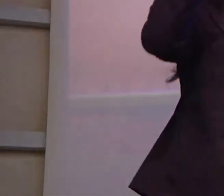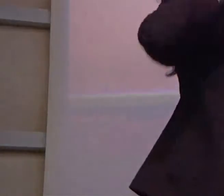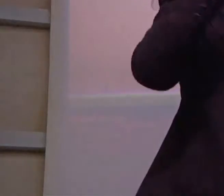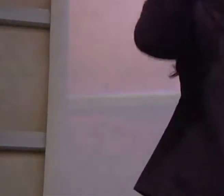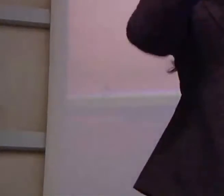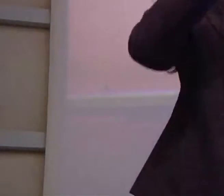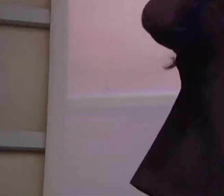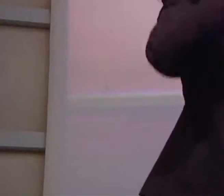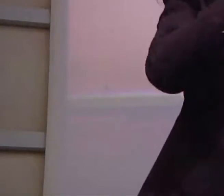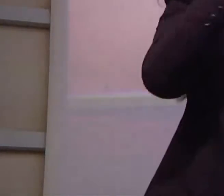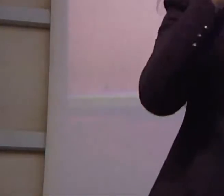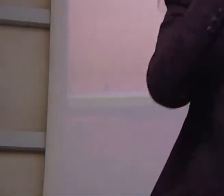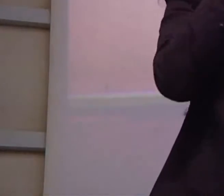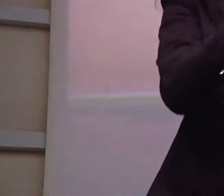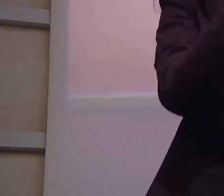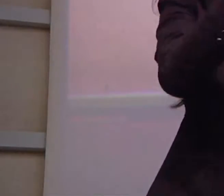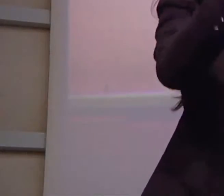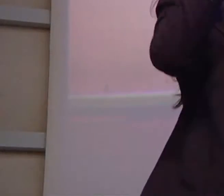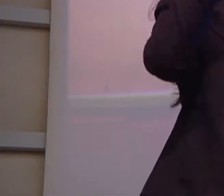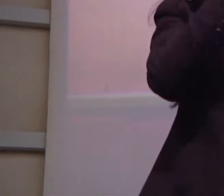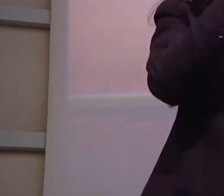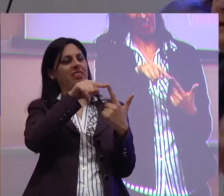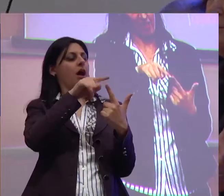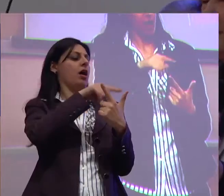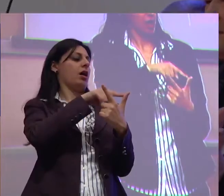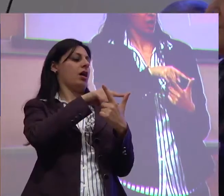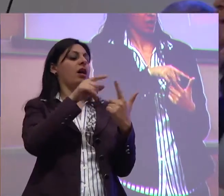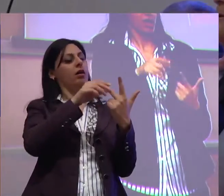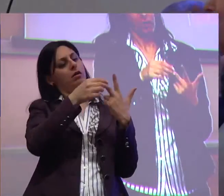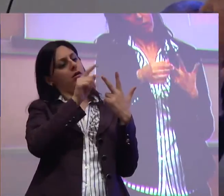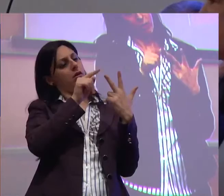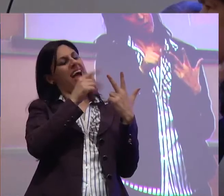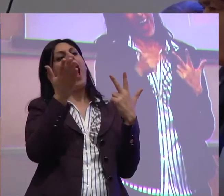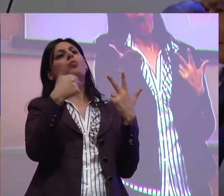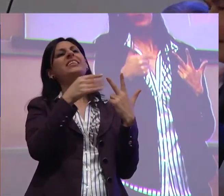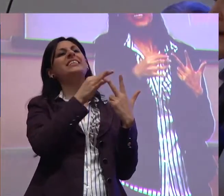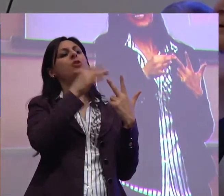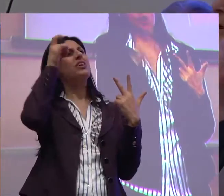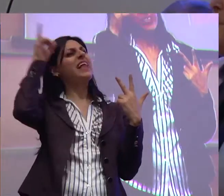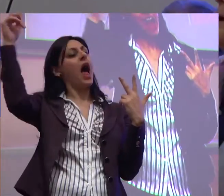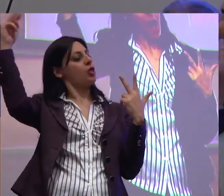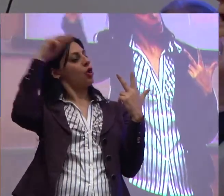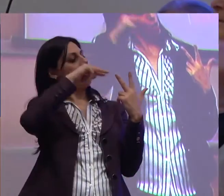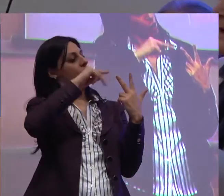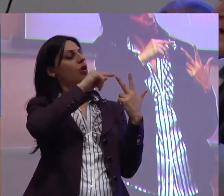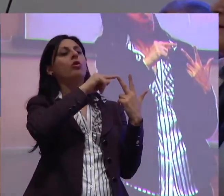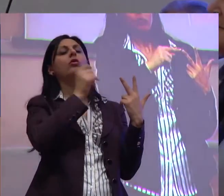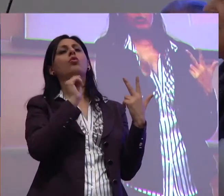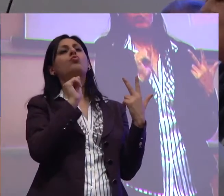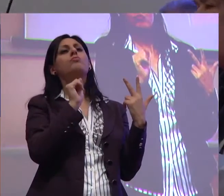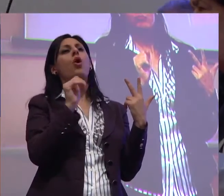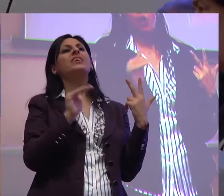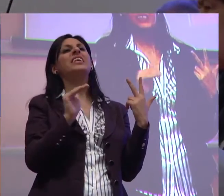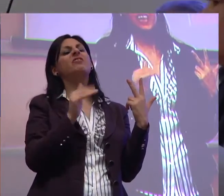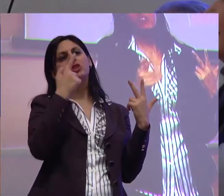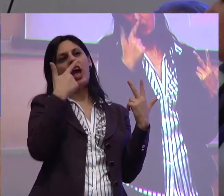università, però ho avuto la possibilità di scegliere. Allora uno ha un figlio autistico, secondo il nostro Stato, non può avere il